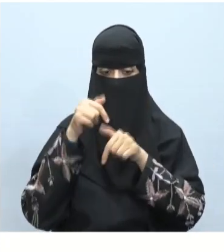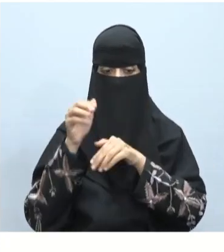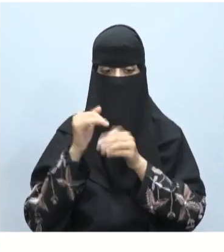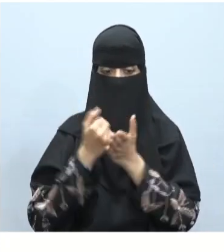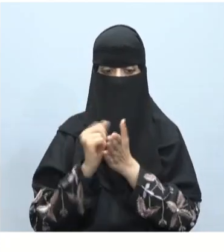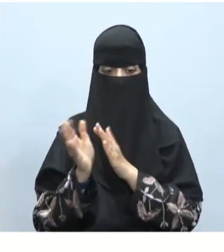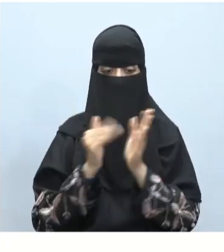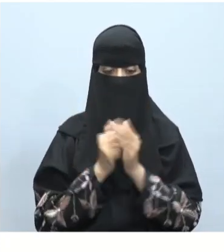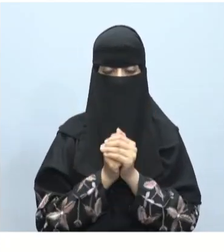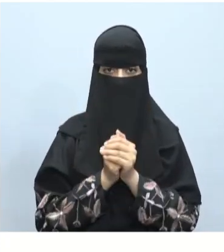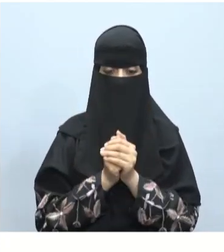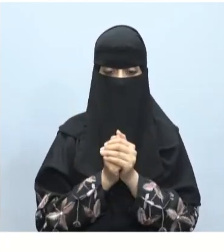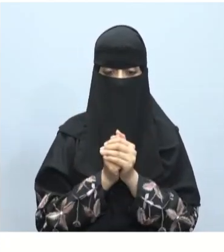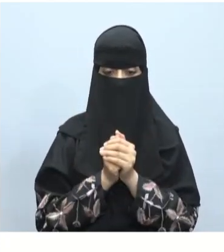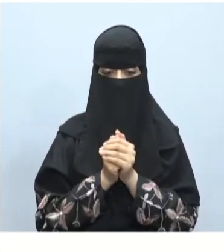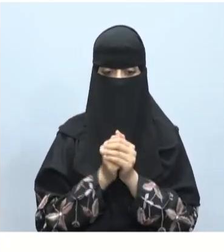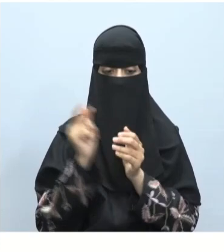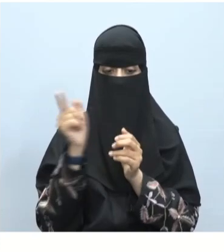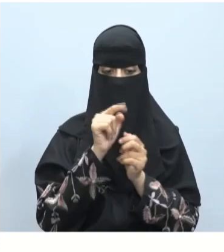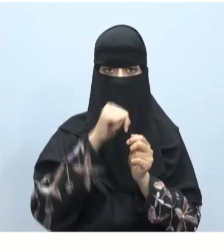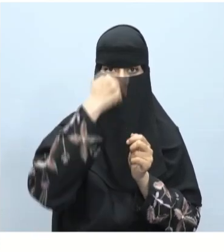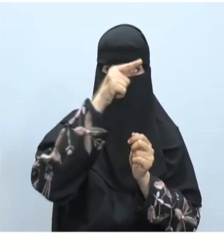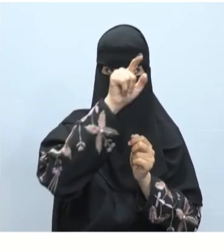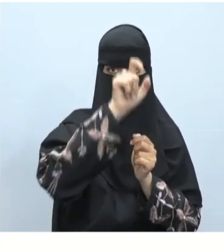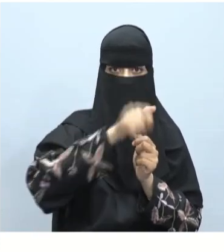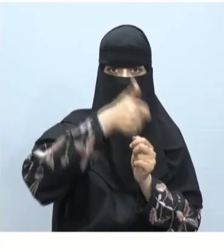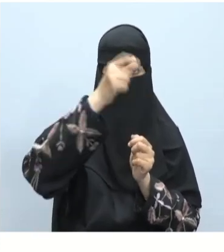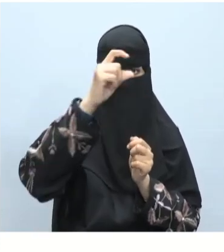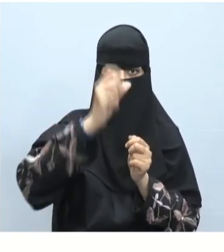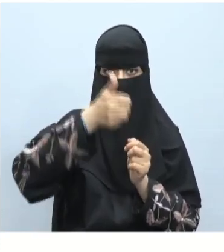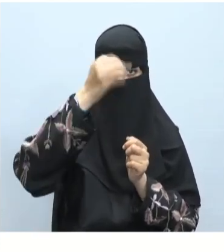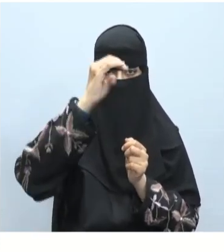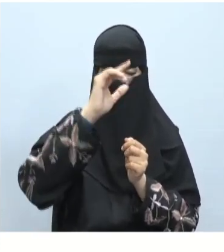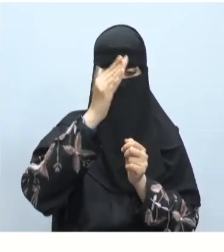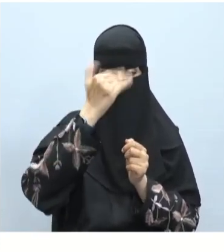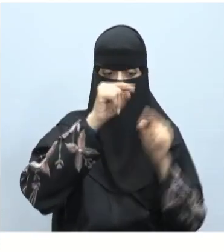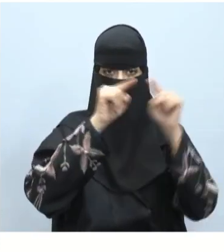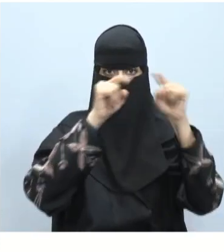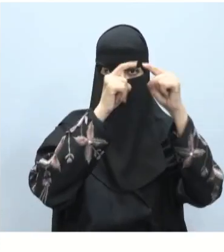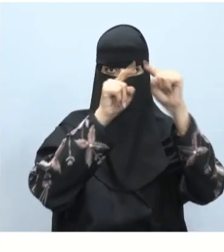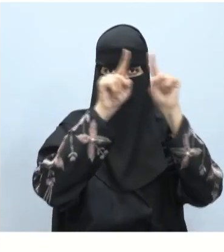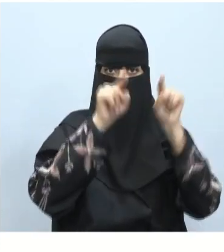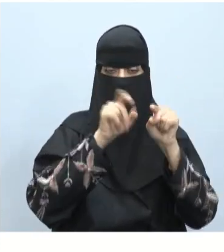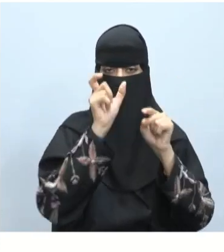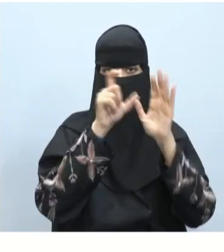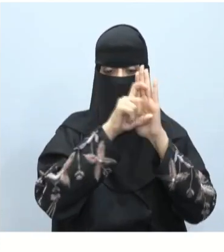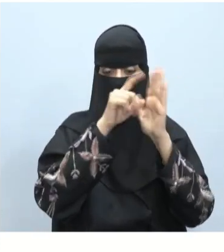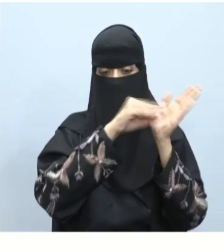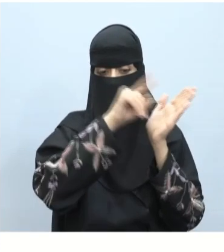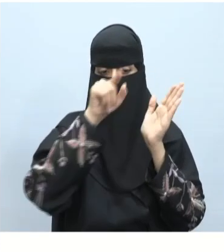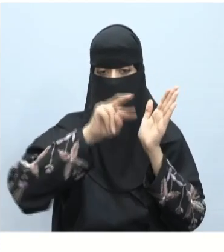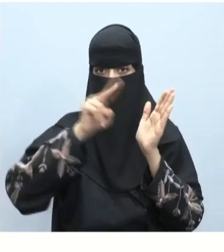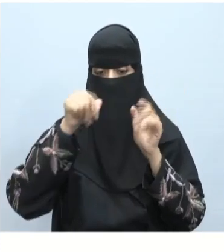حذف هذا العنصر ونستطيع أيضا إضافة مربع نص من خلال إدراج إضافة مربع النص